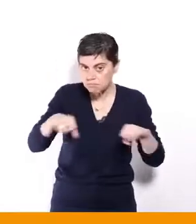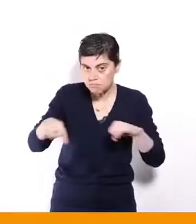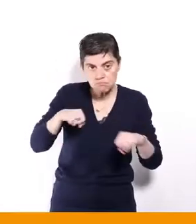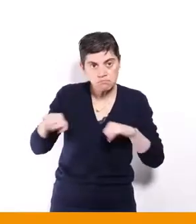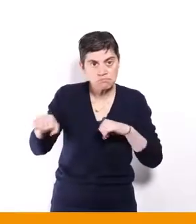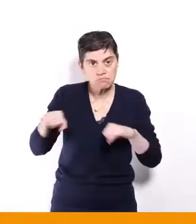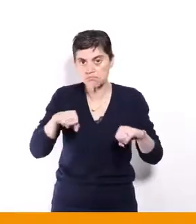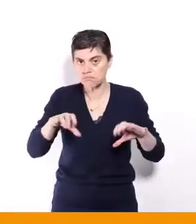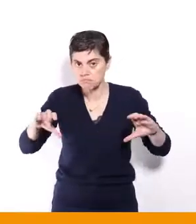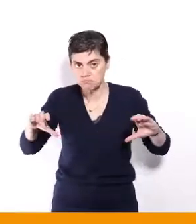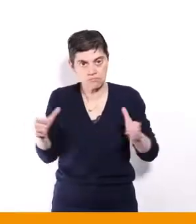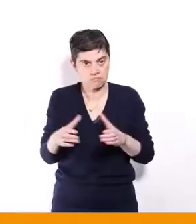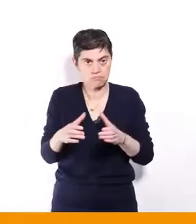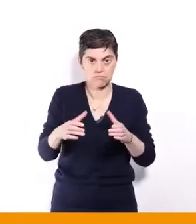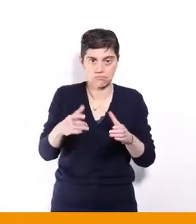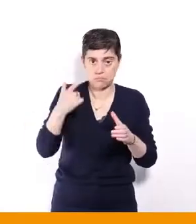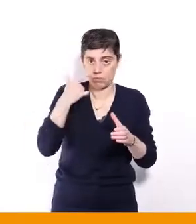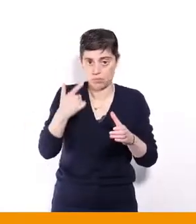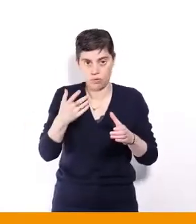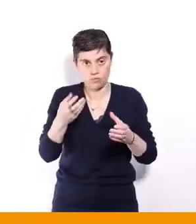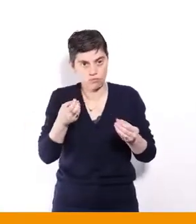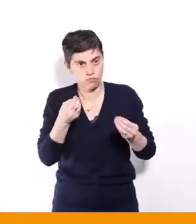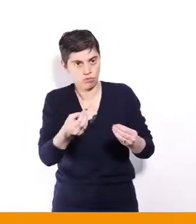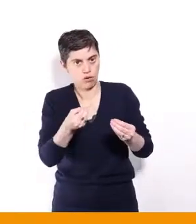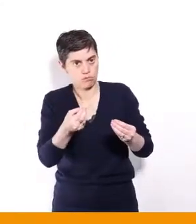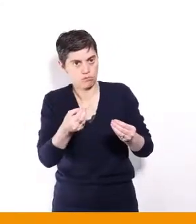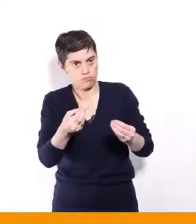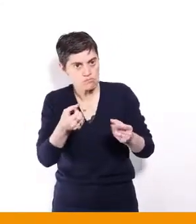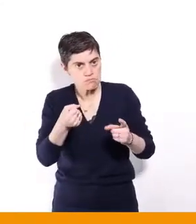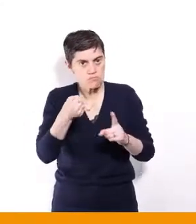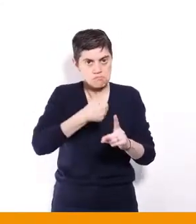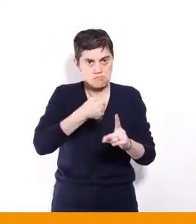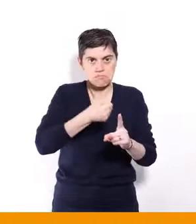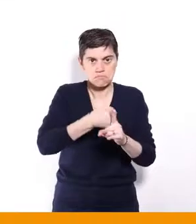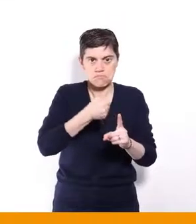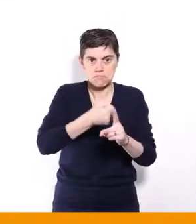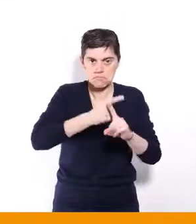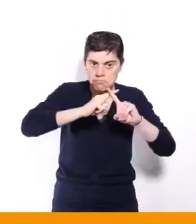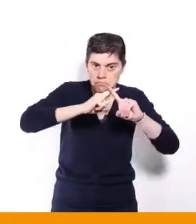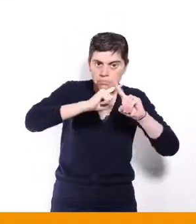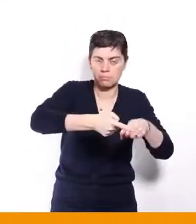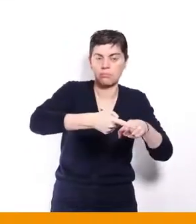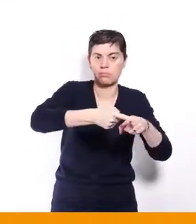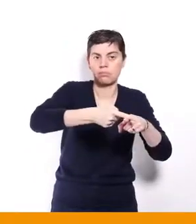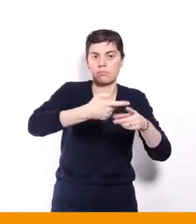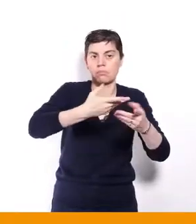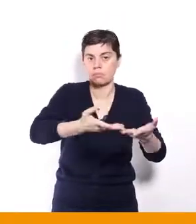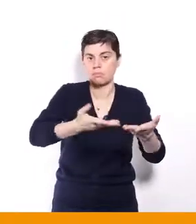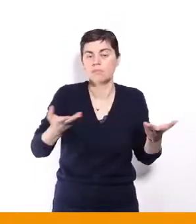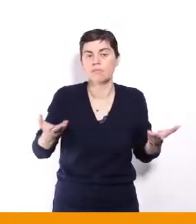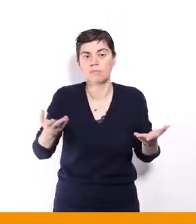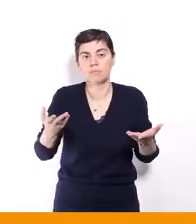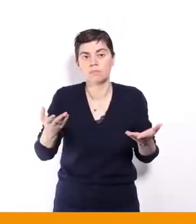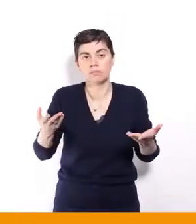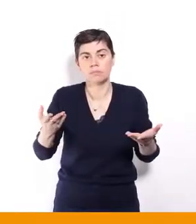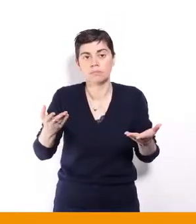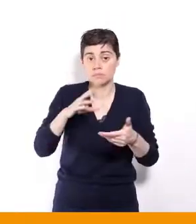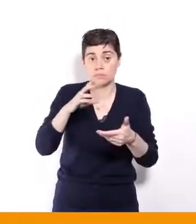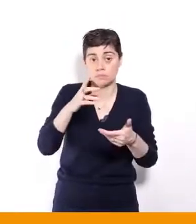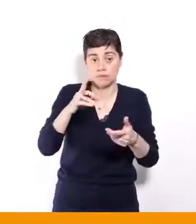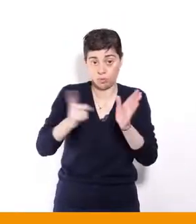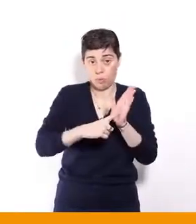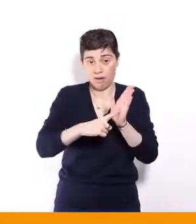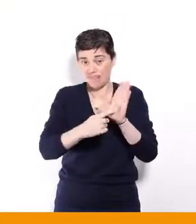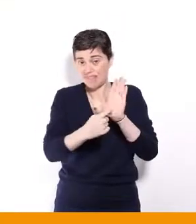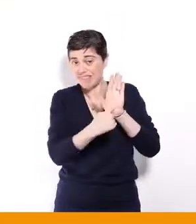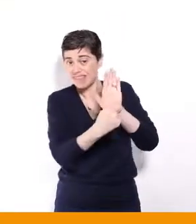rassembler, pour essayer de peser et faire avancer, y compris leurs droits. Donc non,